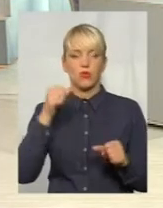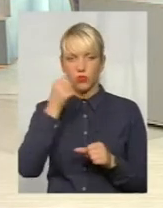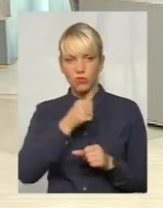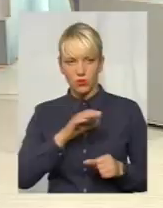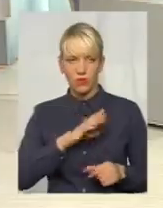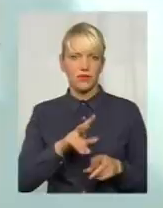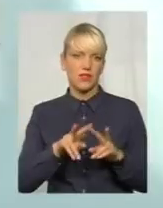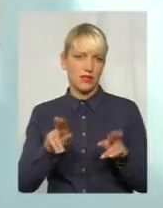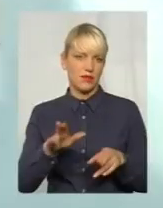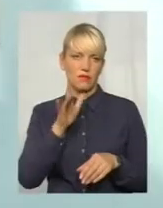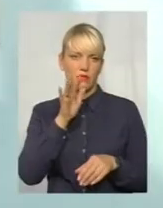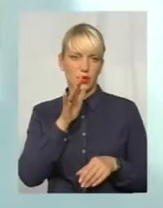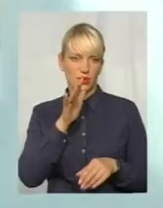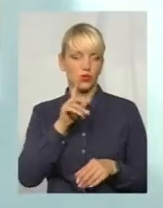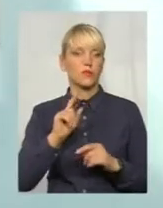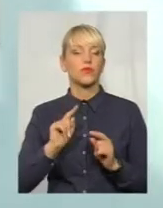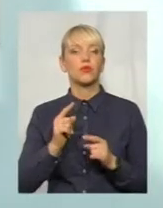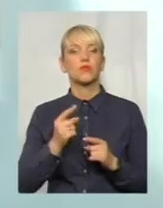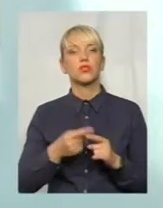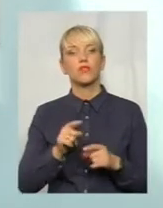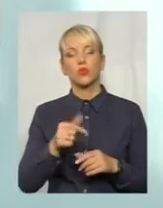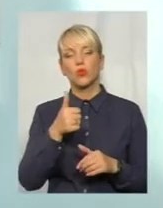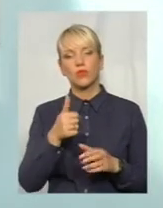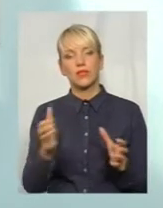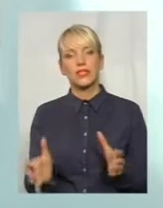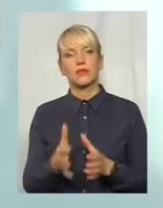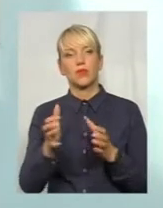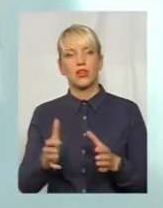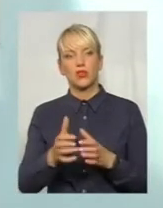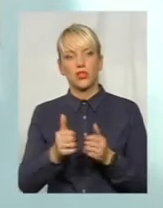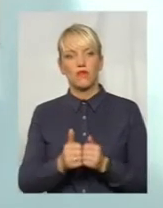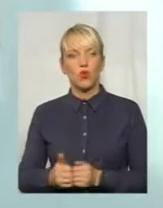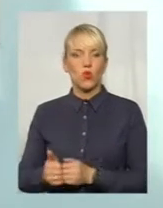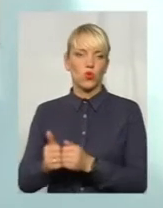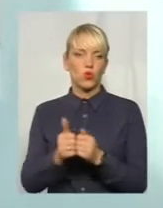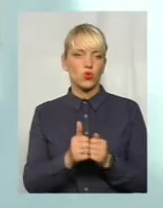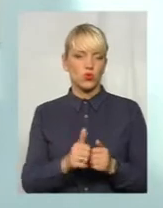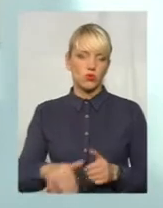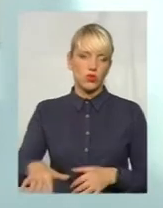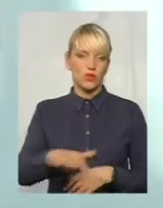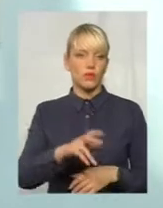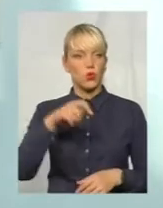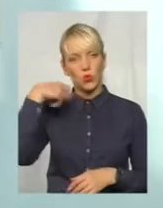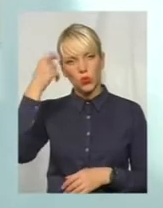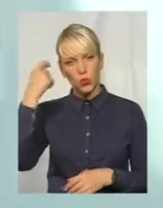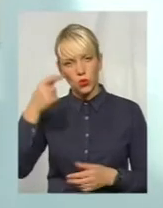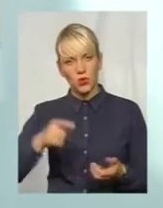Чому? Тому що він дуже добре зберігається в оточуючому середовищі і Турція,